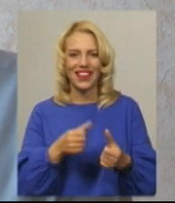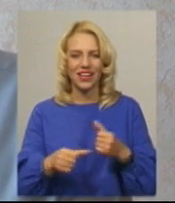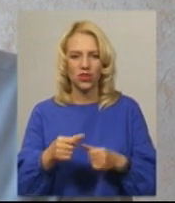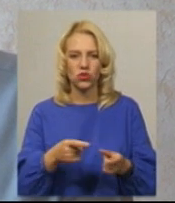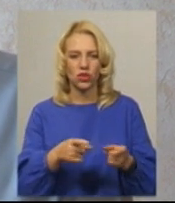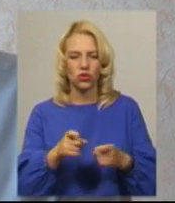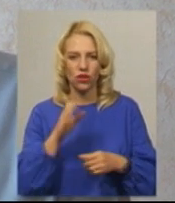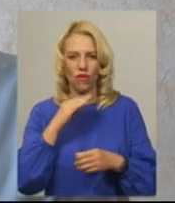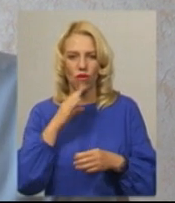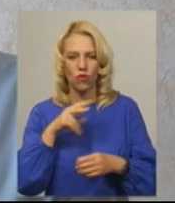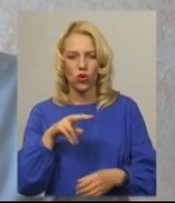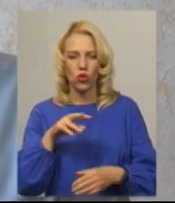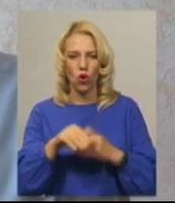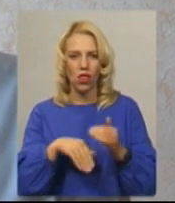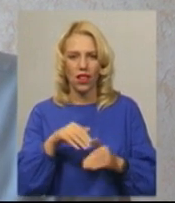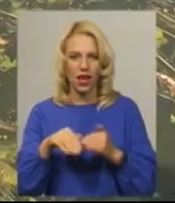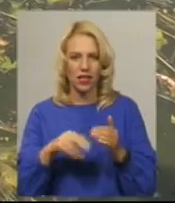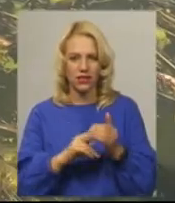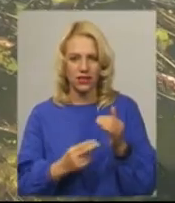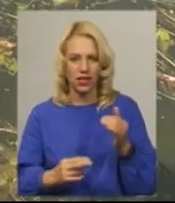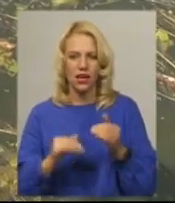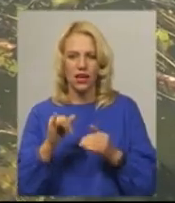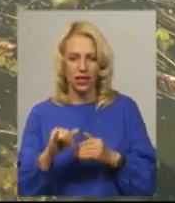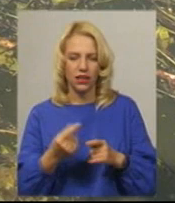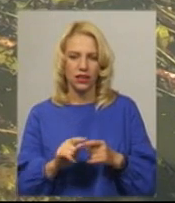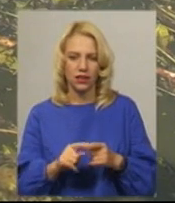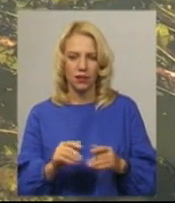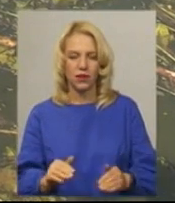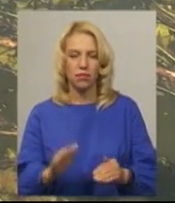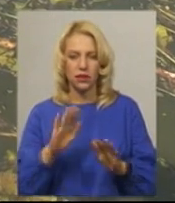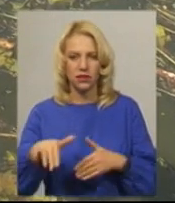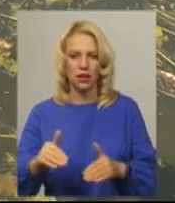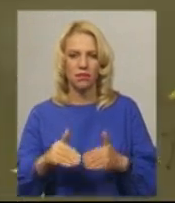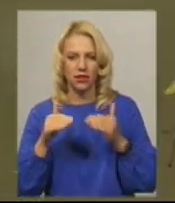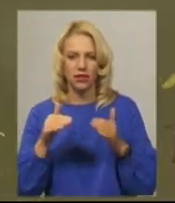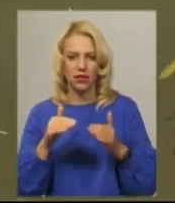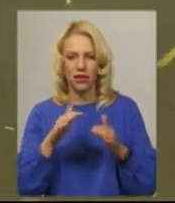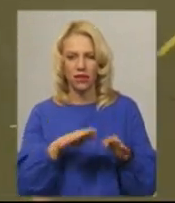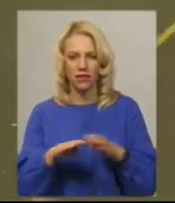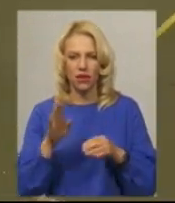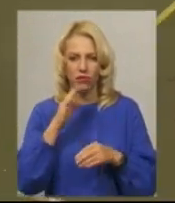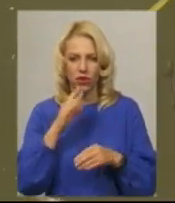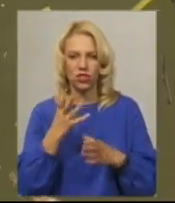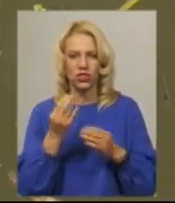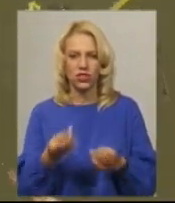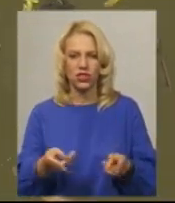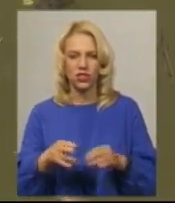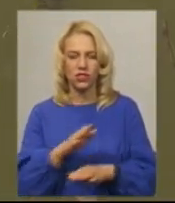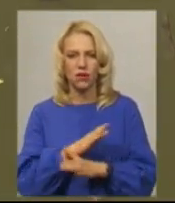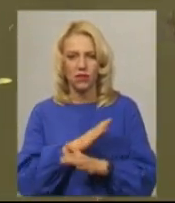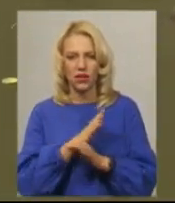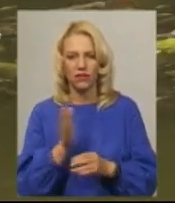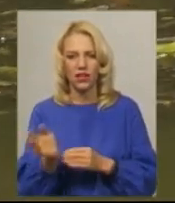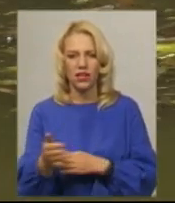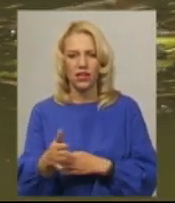і повністю закрили дану проблему. Після підняття рівня води у водоймі ще залишається мертва риба. Перший заступник міського